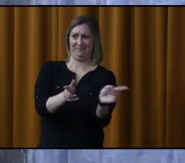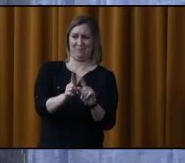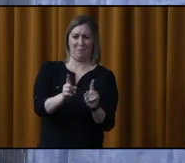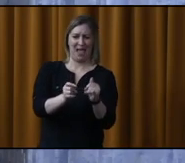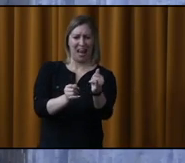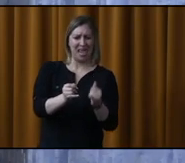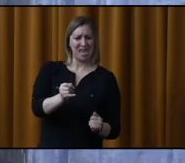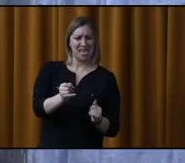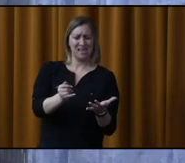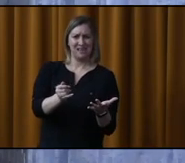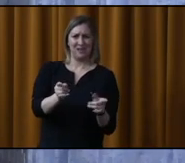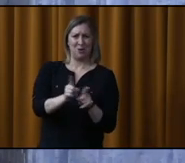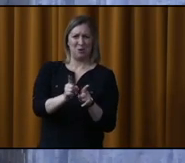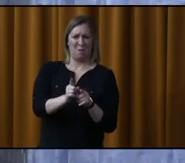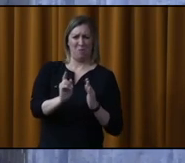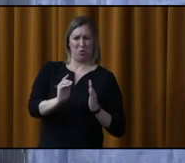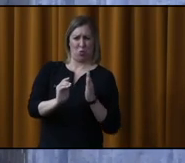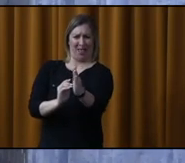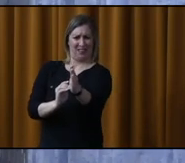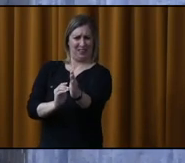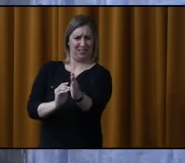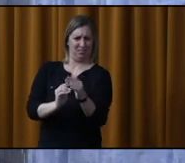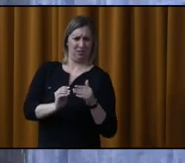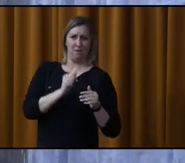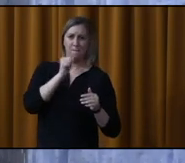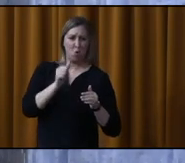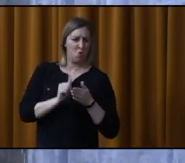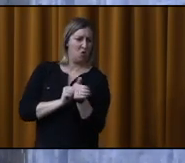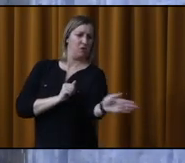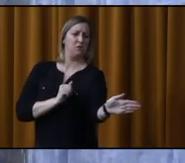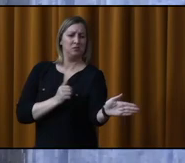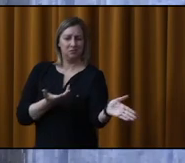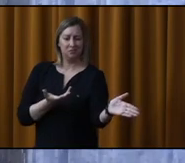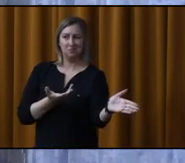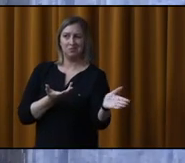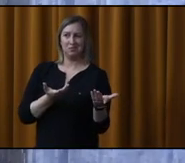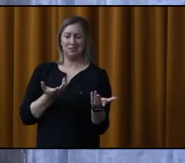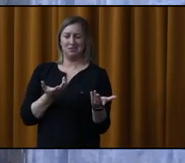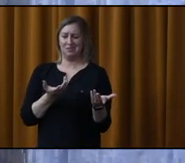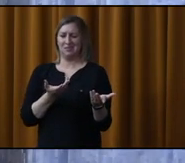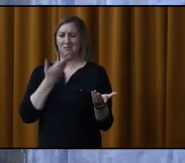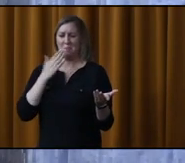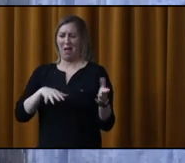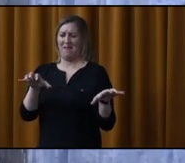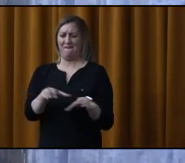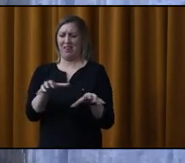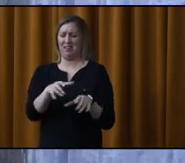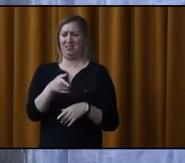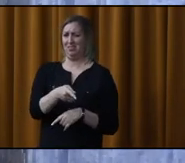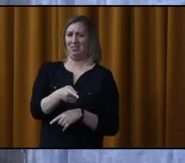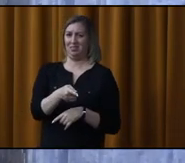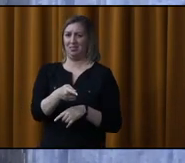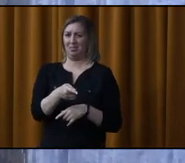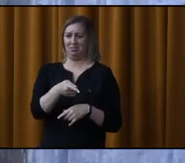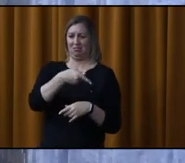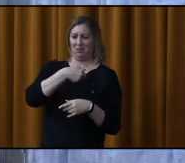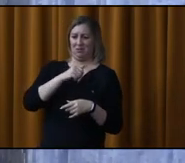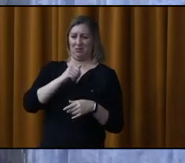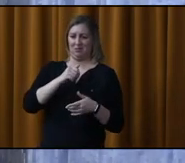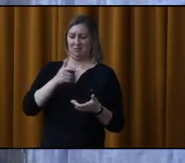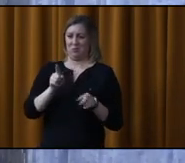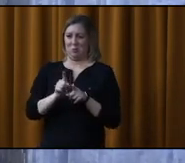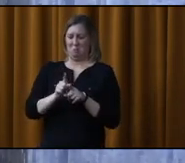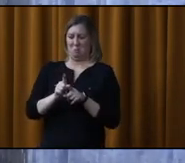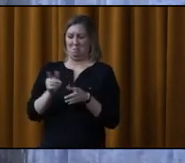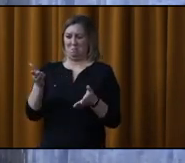ligne, le tracé de la ligne est comme tout droit, vers l'avant. Mais en tout cas, le tracé est mal tracé pour prendre la direction pour tourner à gauche. C'est